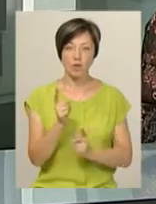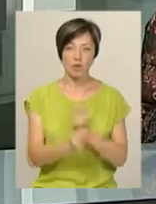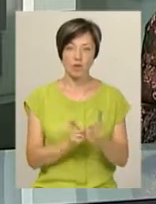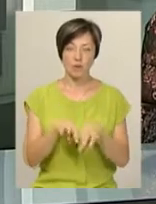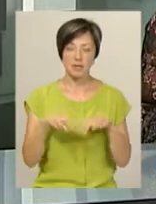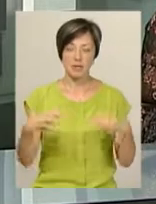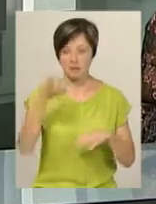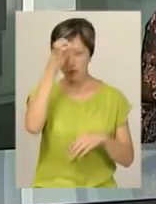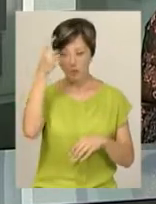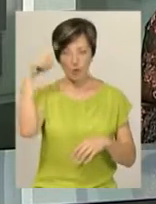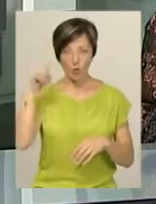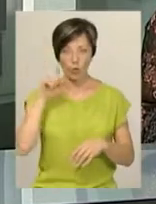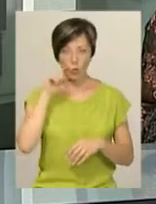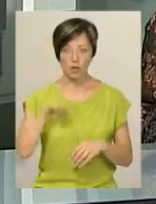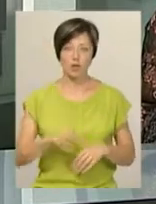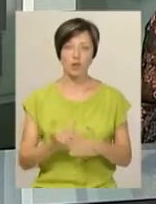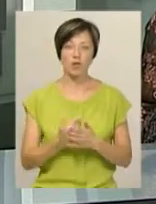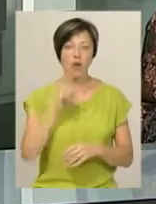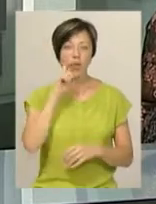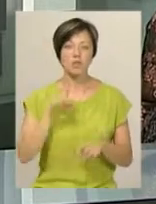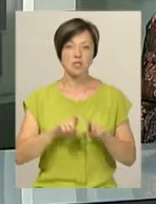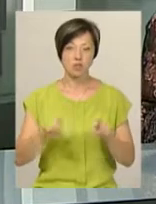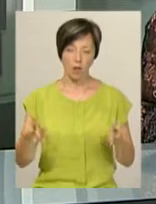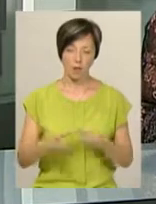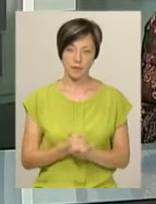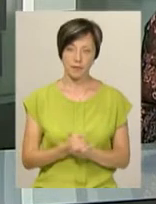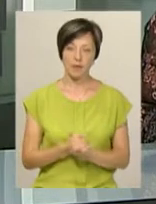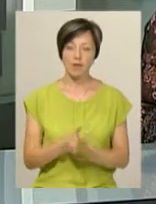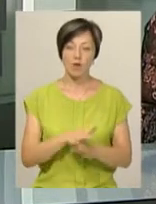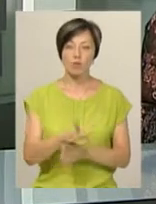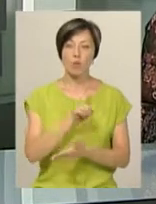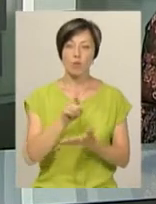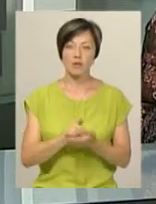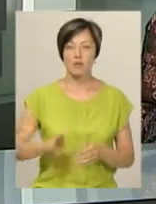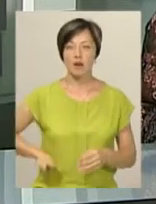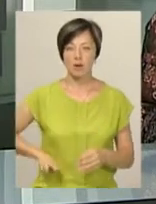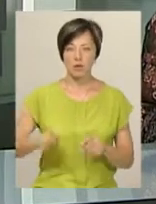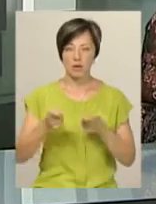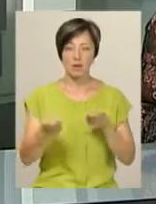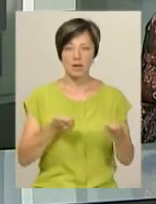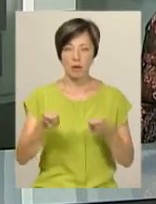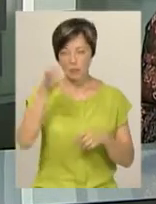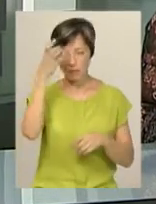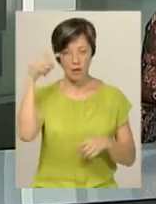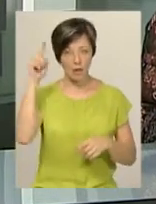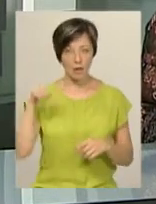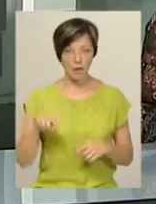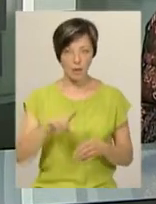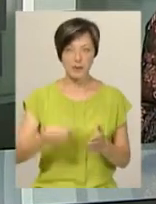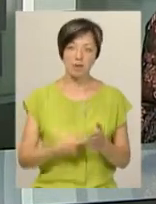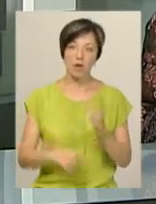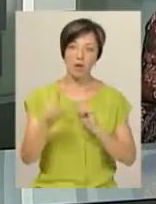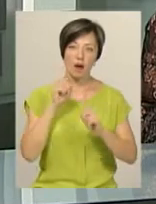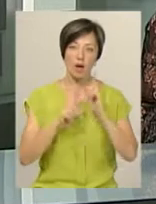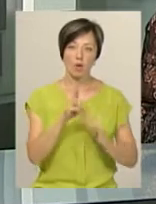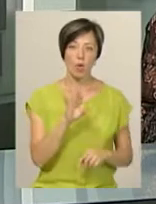Міністерства освіти і науки, України – нова українська школа. Виконуюча обов'язки директора Департаменту освіти та науки міської ради